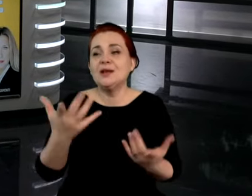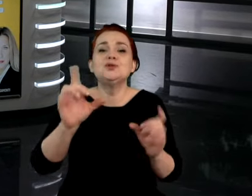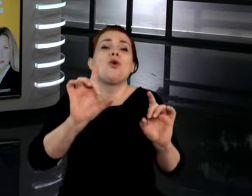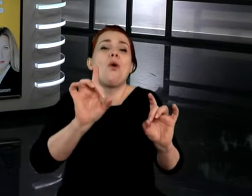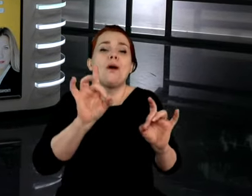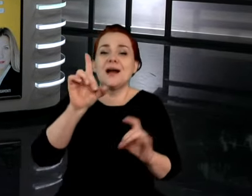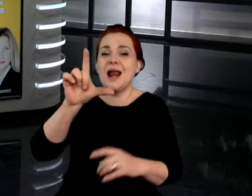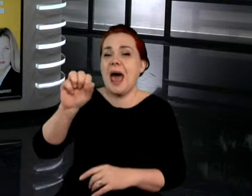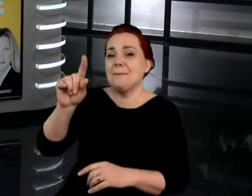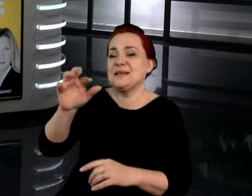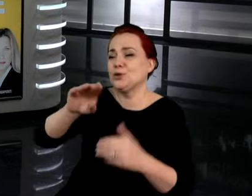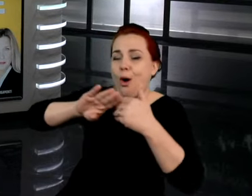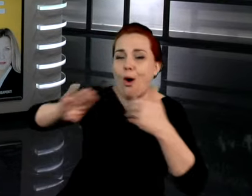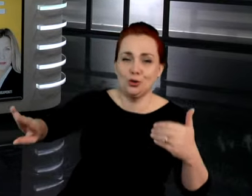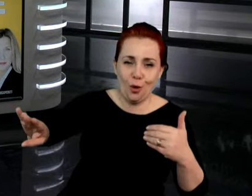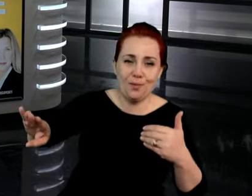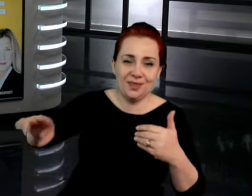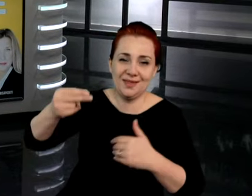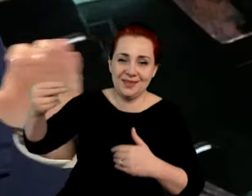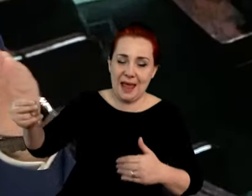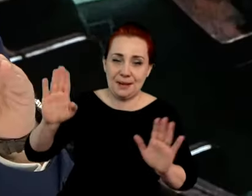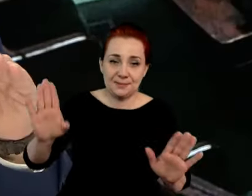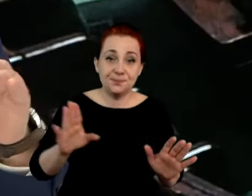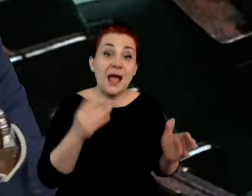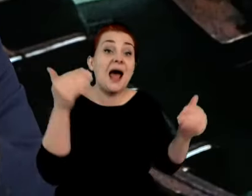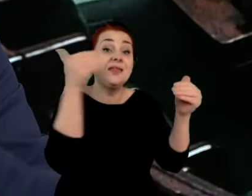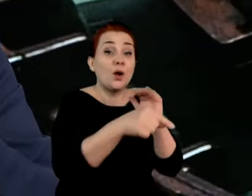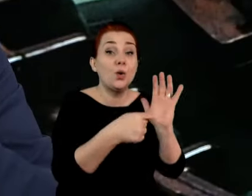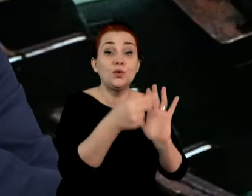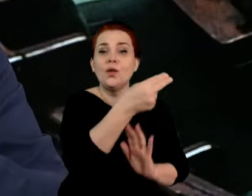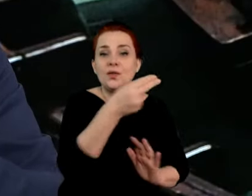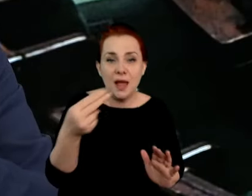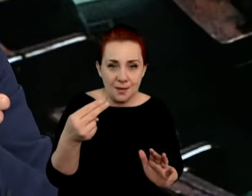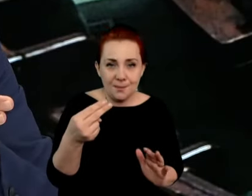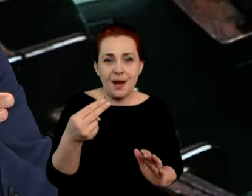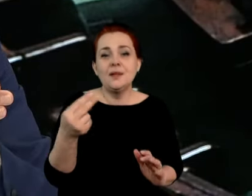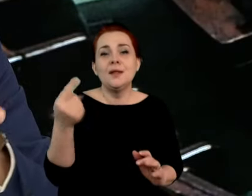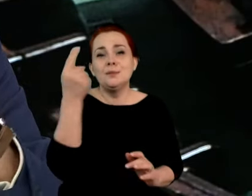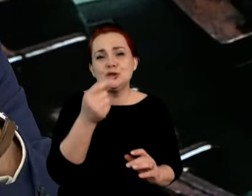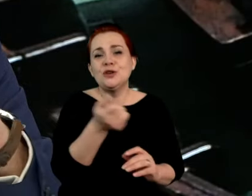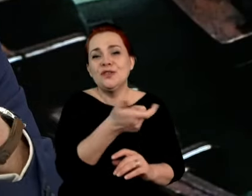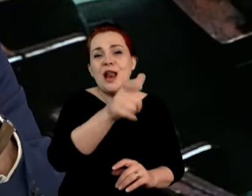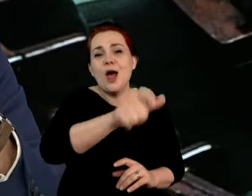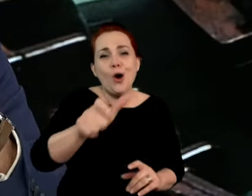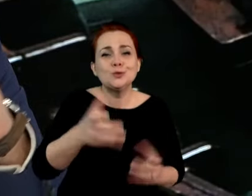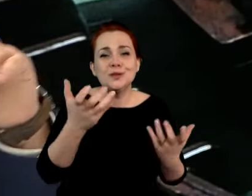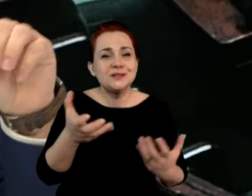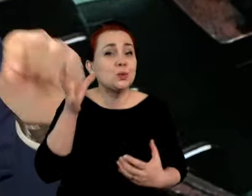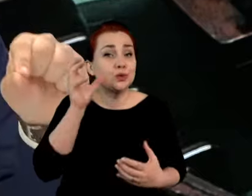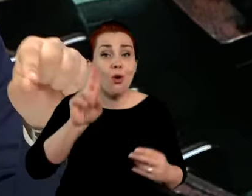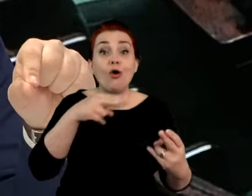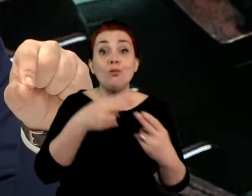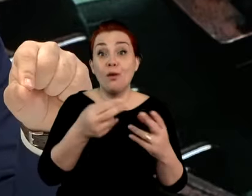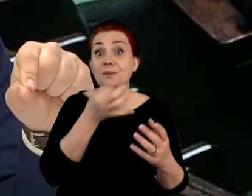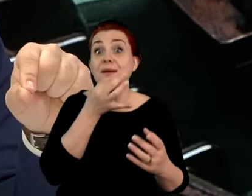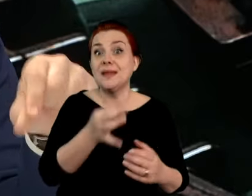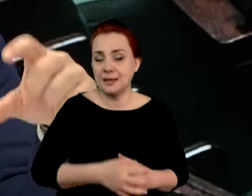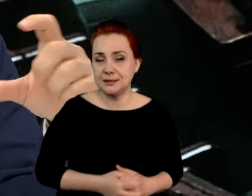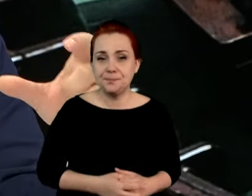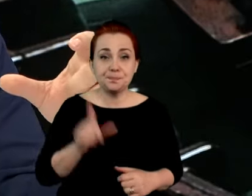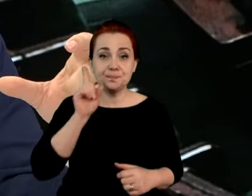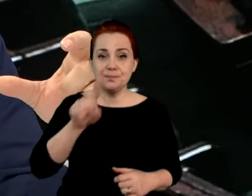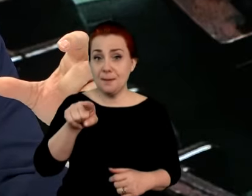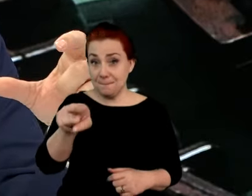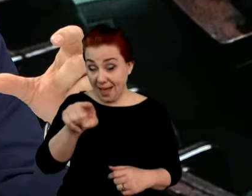kończąc już ten wątek, myślę bardzo istotne i wielu naszych widzów chciałoby usłyszeć odpowiedź na to pytanie. Czy pan jako rzecznik